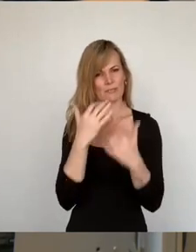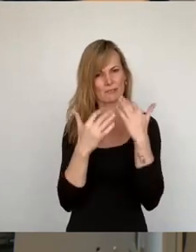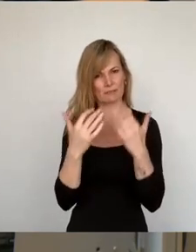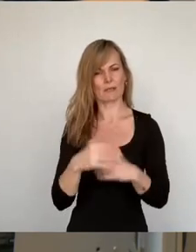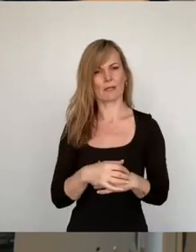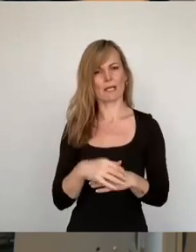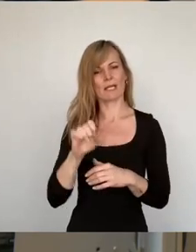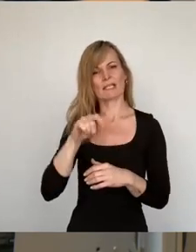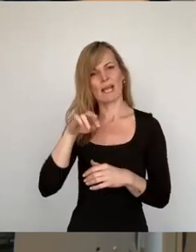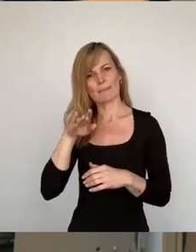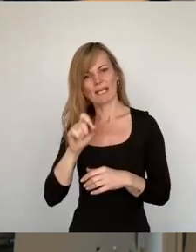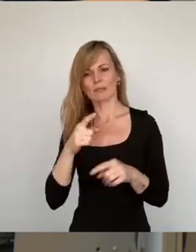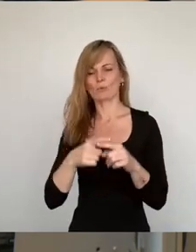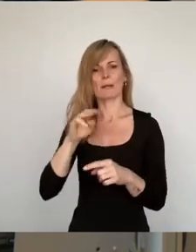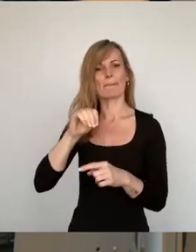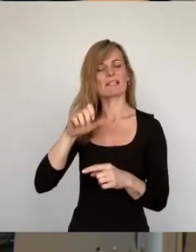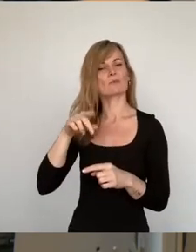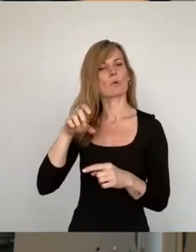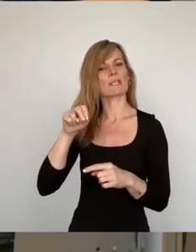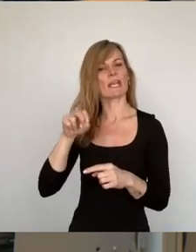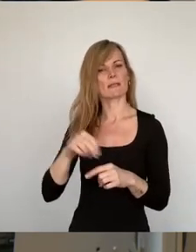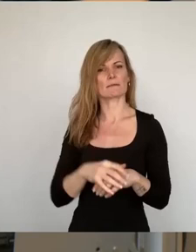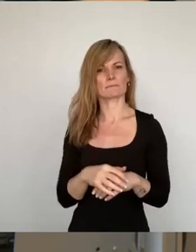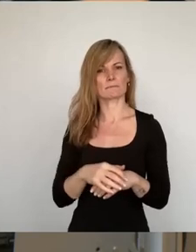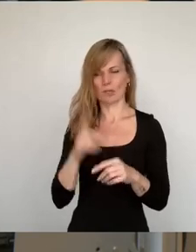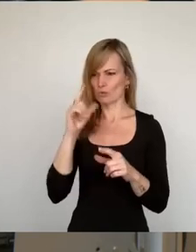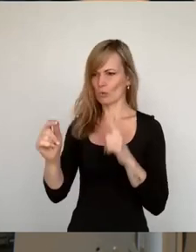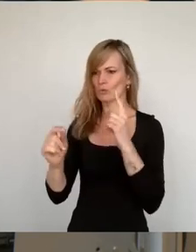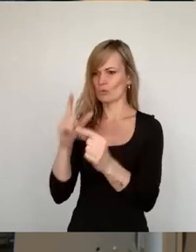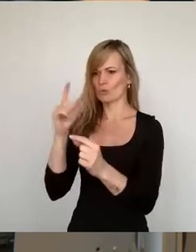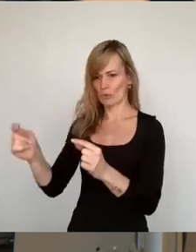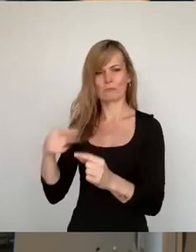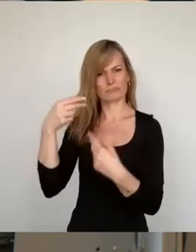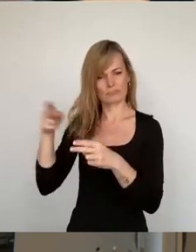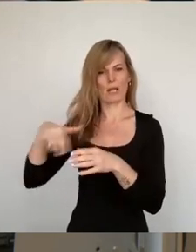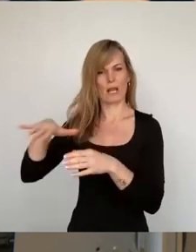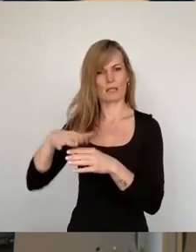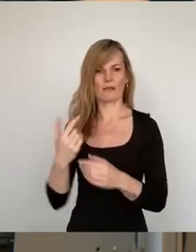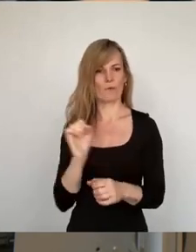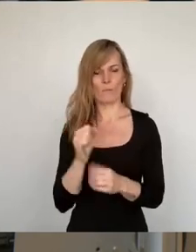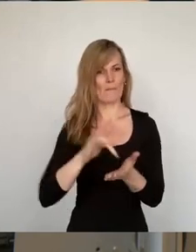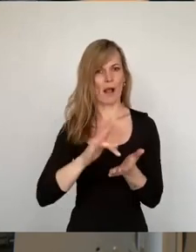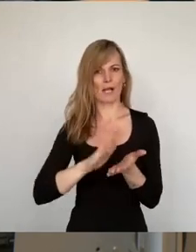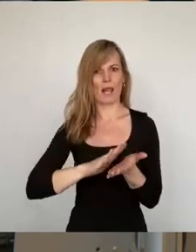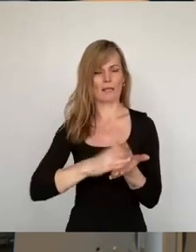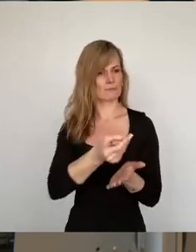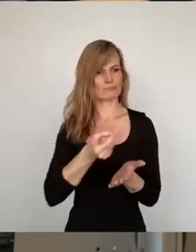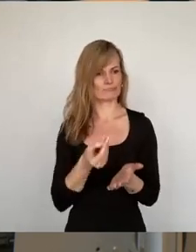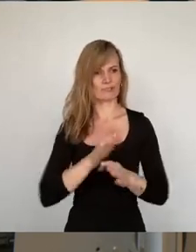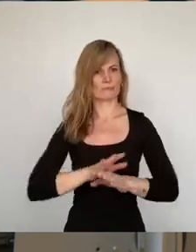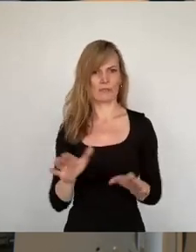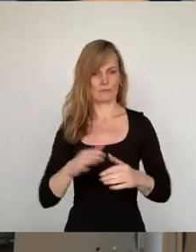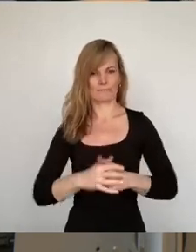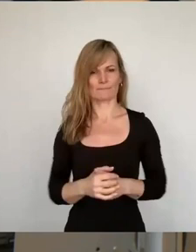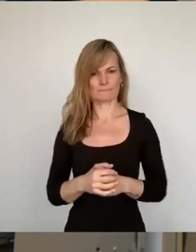zurückgekehrt sind, weil sie kein Bargeld mehr bekommen. Andere hätten plötzlich einen Minijob angenommen, um eben Bargold selbst